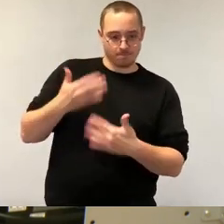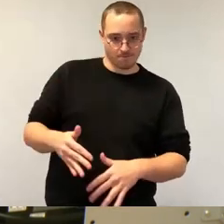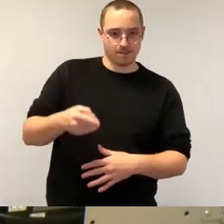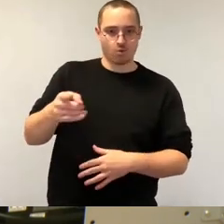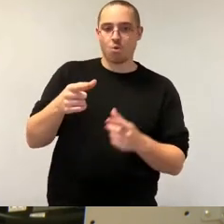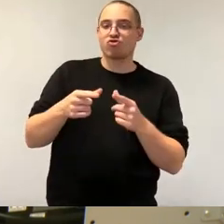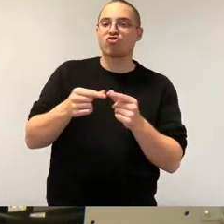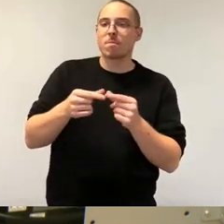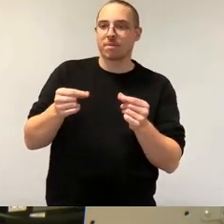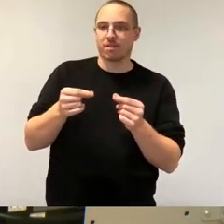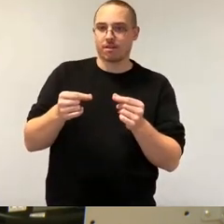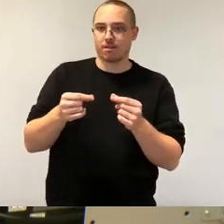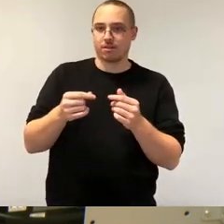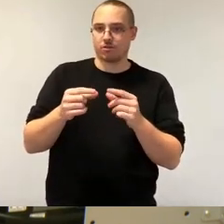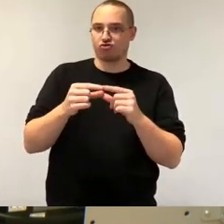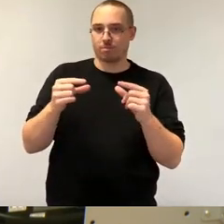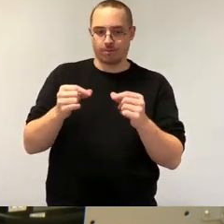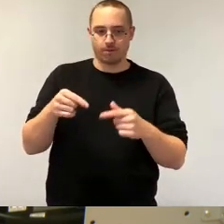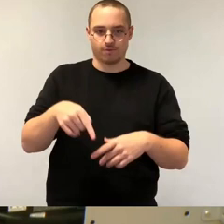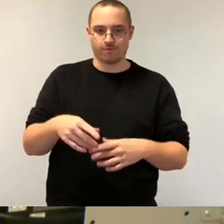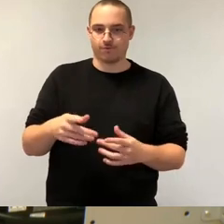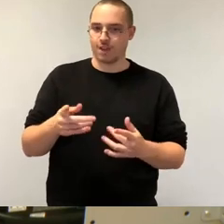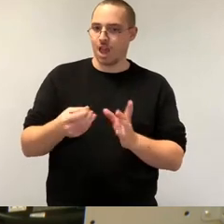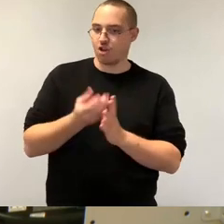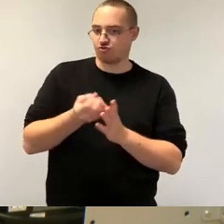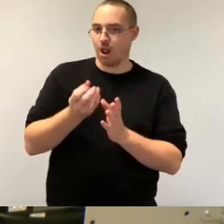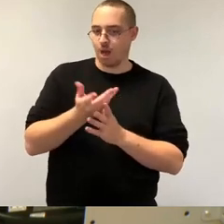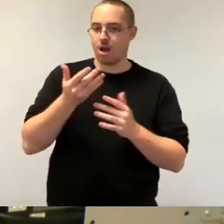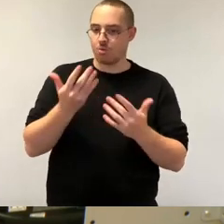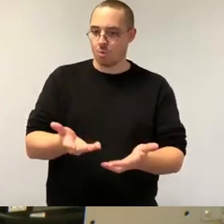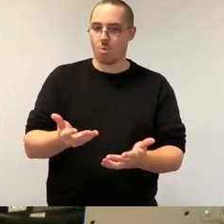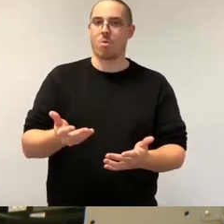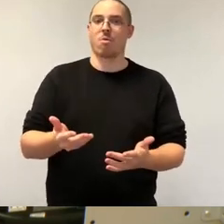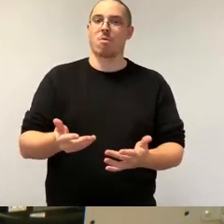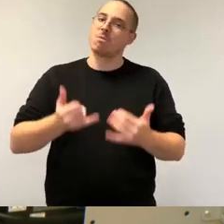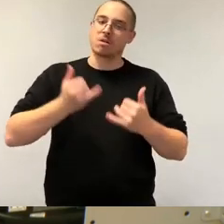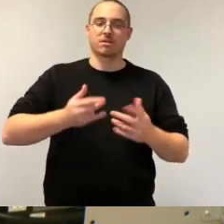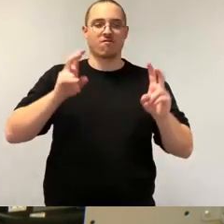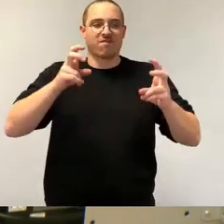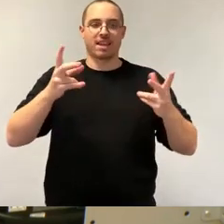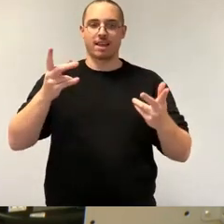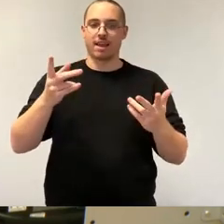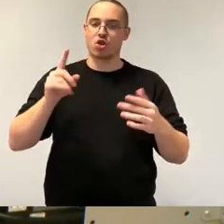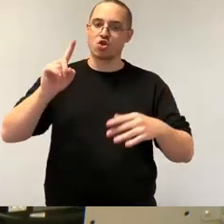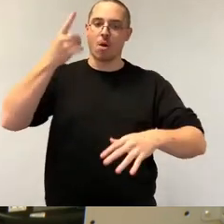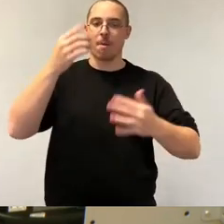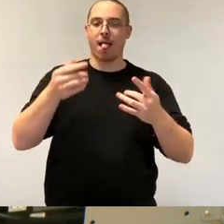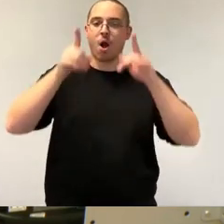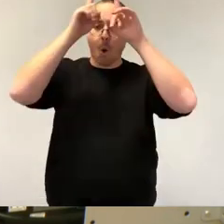kann damit eine völlig neue Entwicklung nehmen. In Dresden wird mit dem Joint Venture aus Bosch, Infineon und TSMC